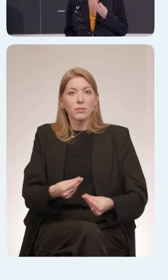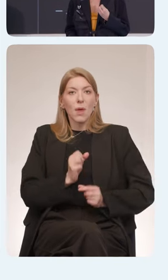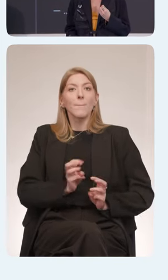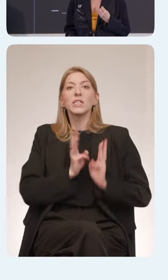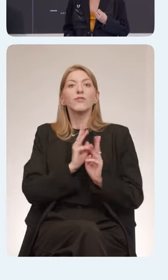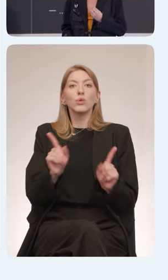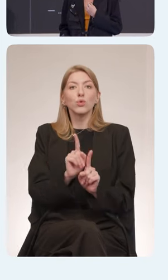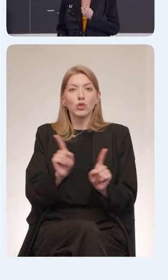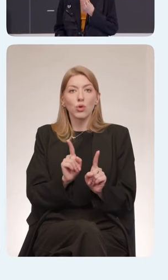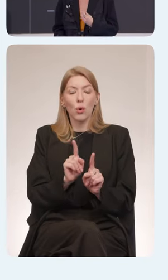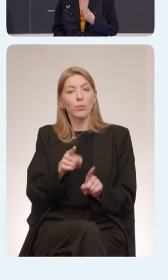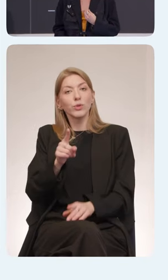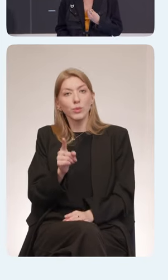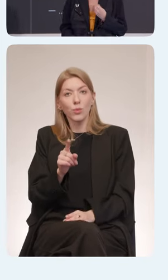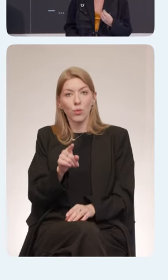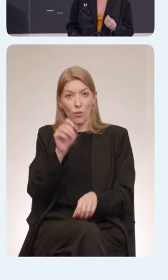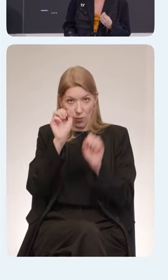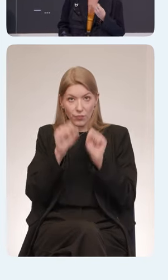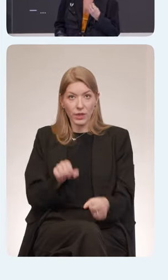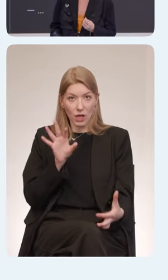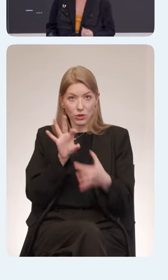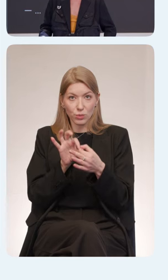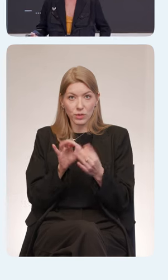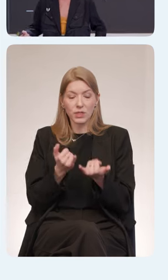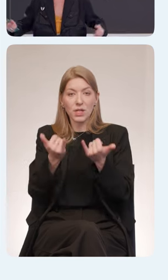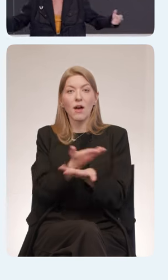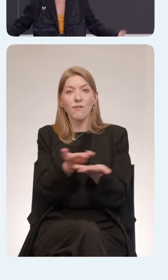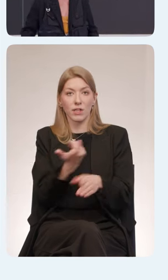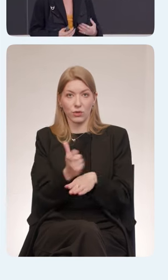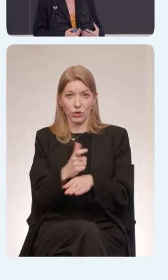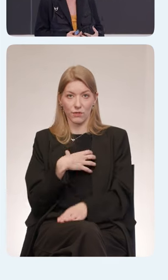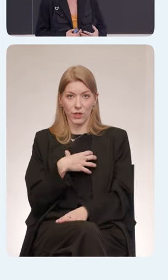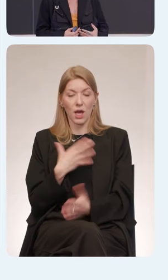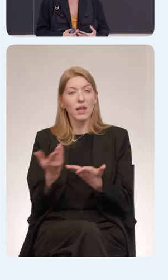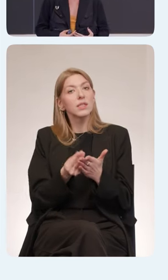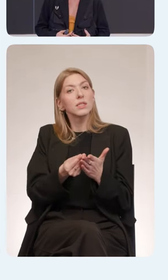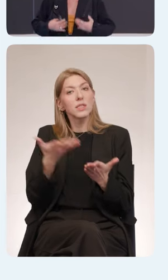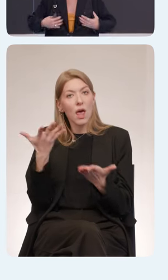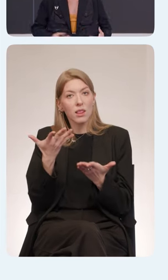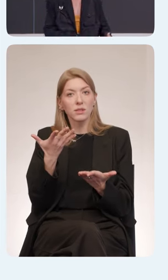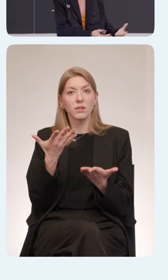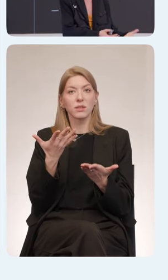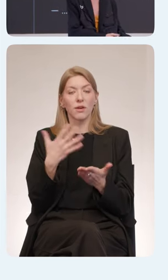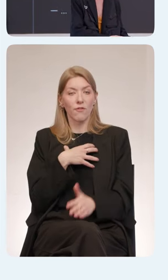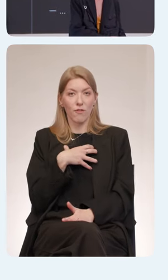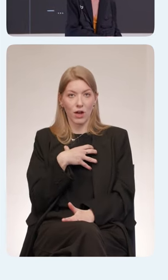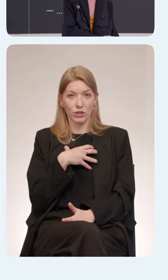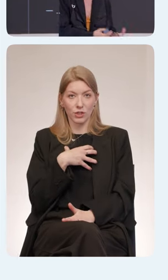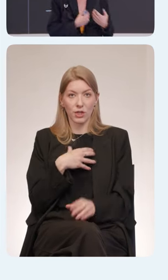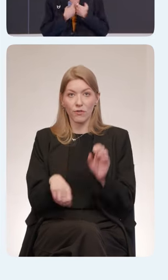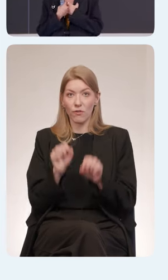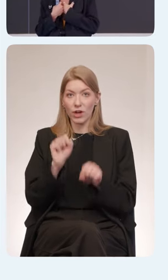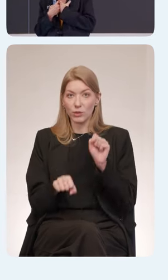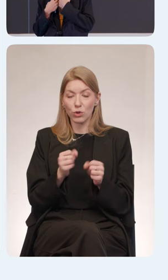вас это? Почему доступность важна лично вам? Что она вам даст? Возможно, это какие-то ценности ваши, которые вы проявляете. Возможно, травма, с которой вы